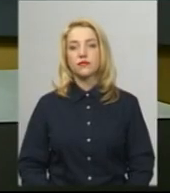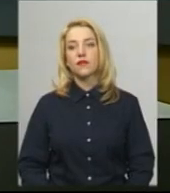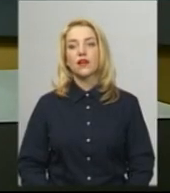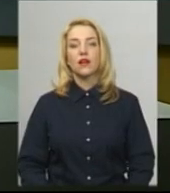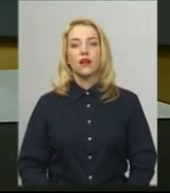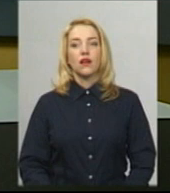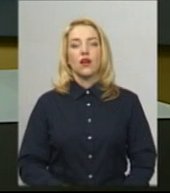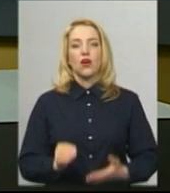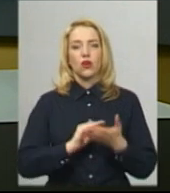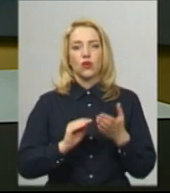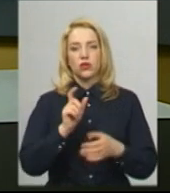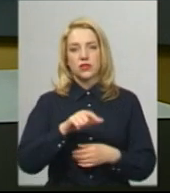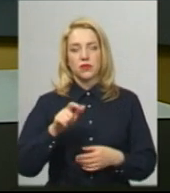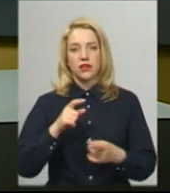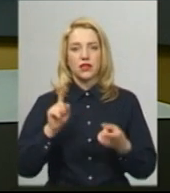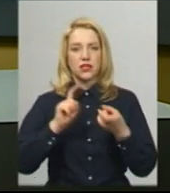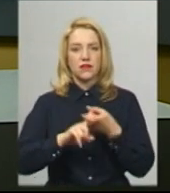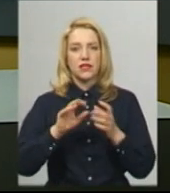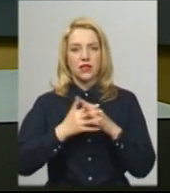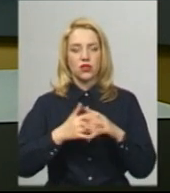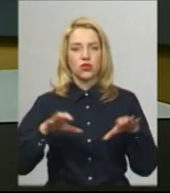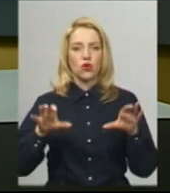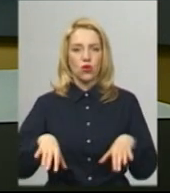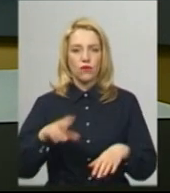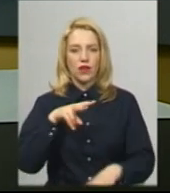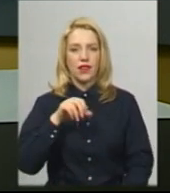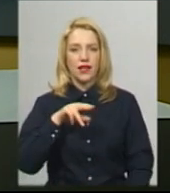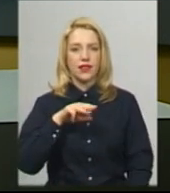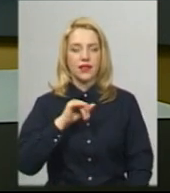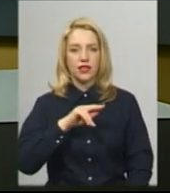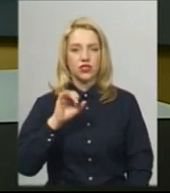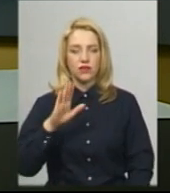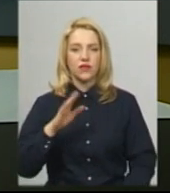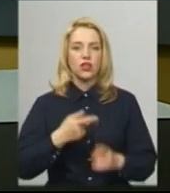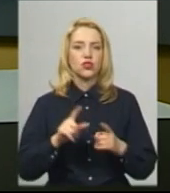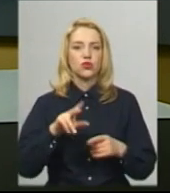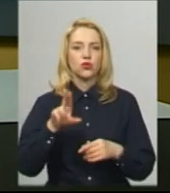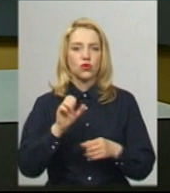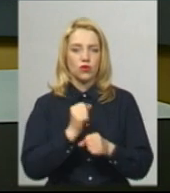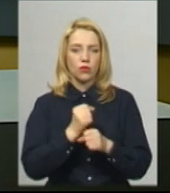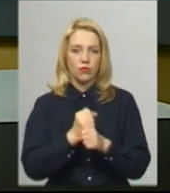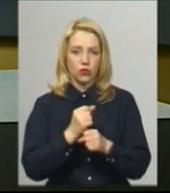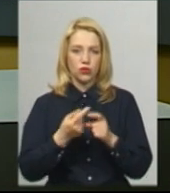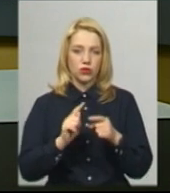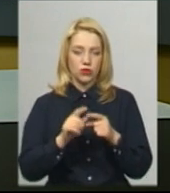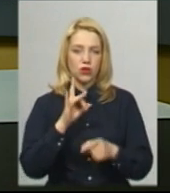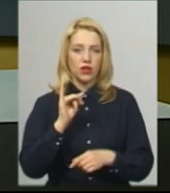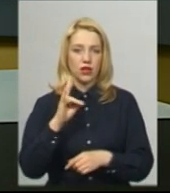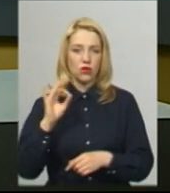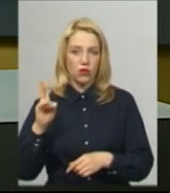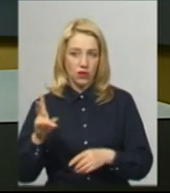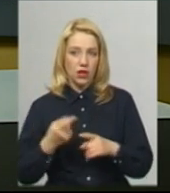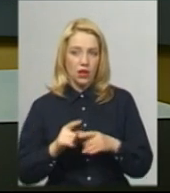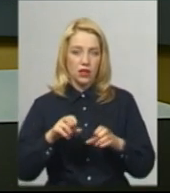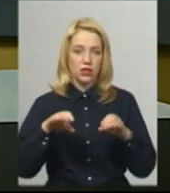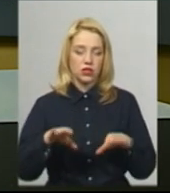Кореспонденти Суспільного зв'язались із селищним головою Летичева Ігорем Тисячним стосовно роботи ринку. Він пояснив, що рішення